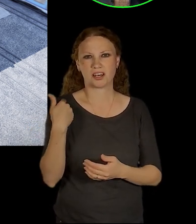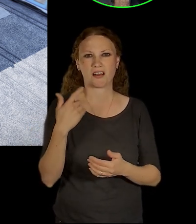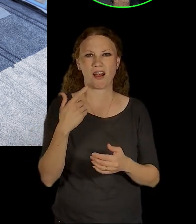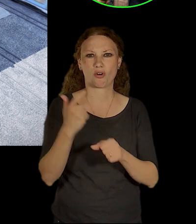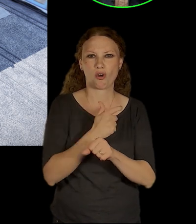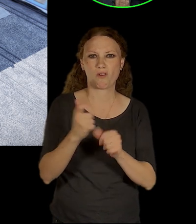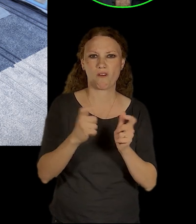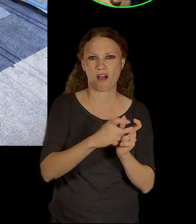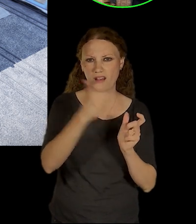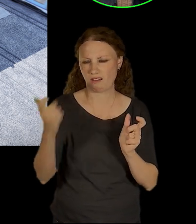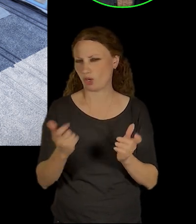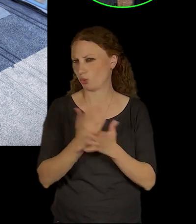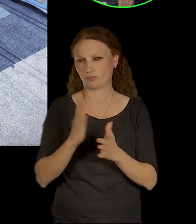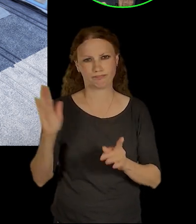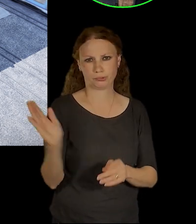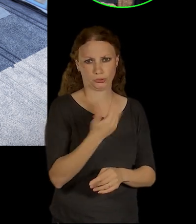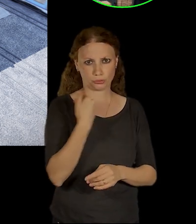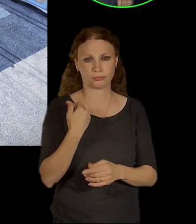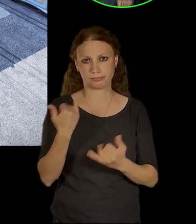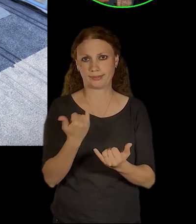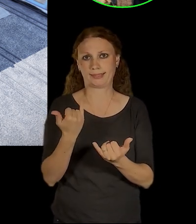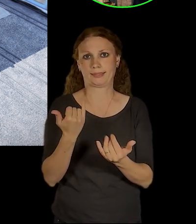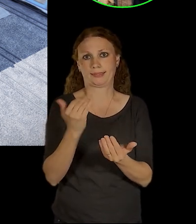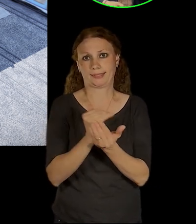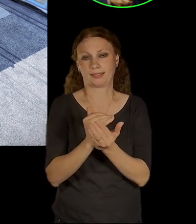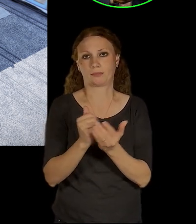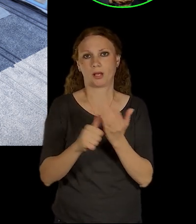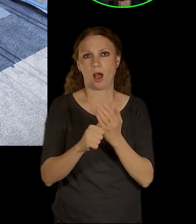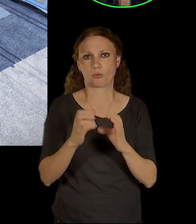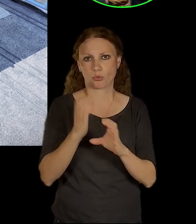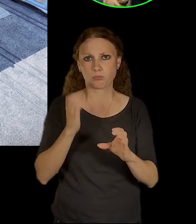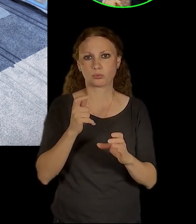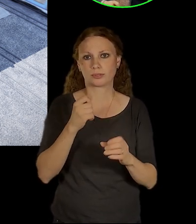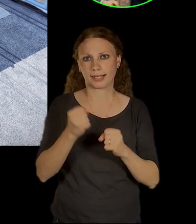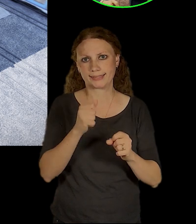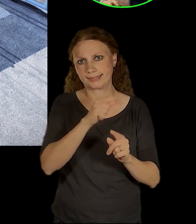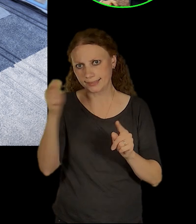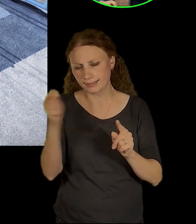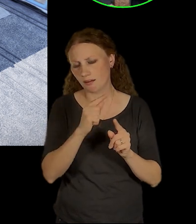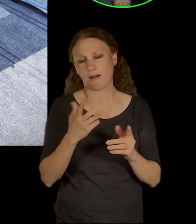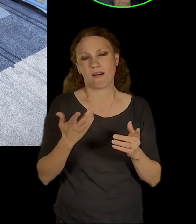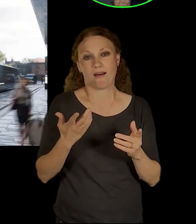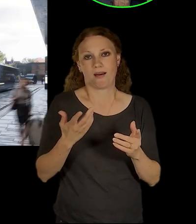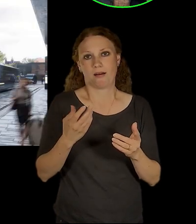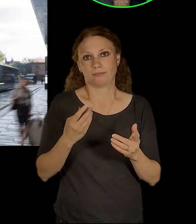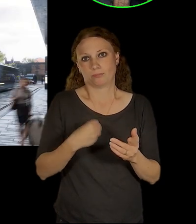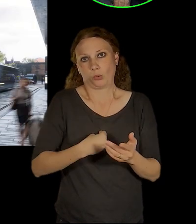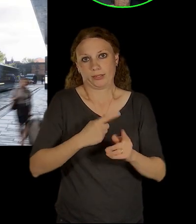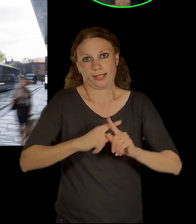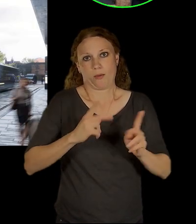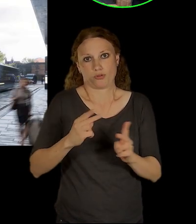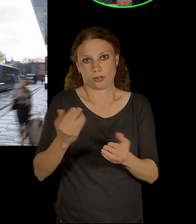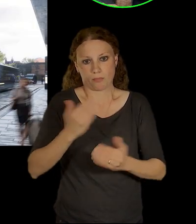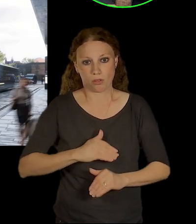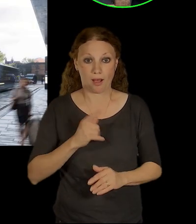musela jít už pryč, místo ní tam teď dočasně jezdíte na autobus, bohužel se to nedálo udělat jinak, ale na tohle to se můžeme těšit, jakmile